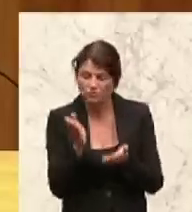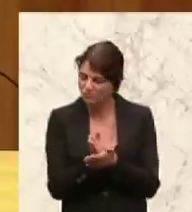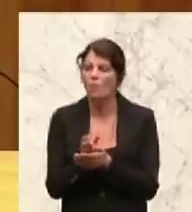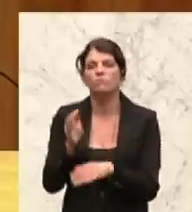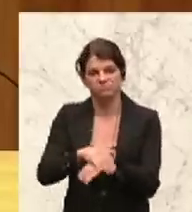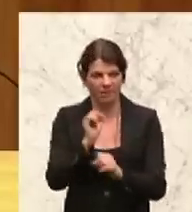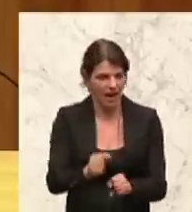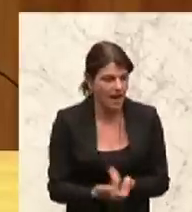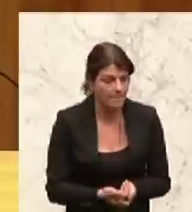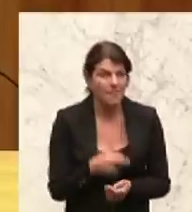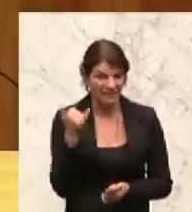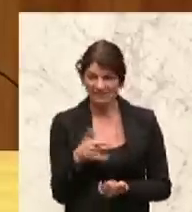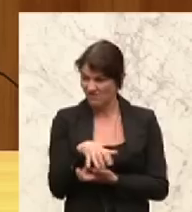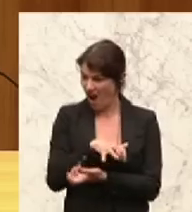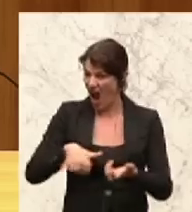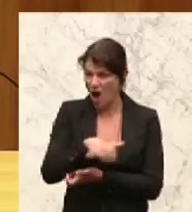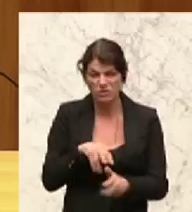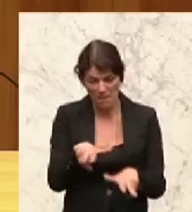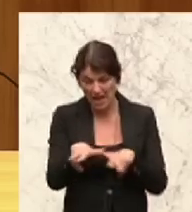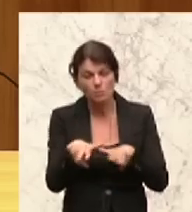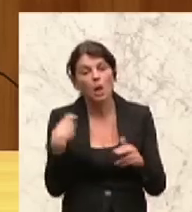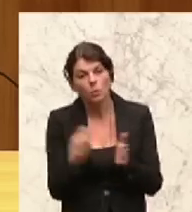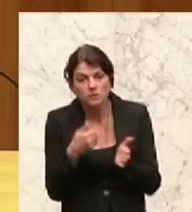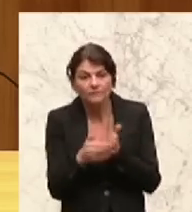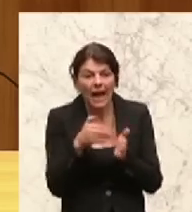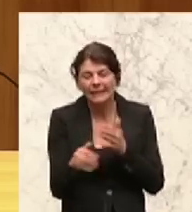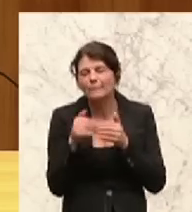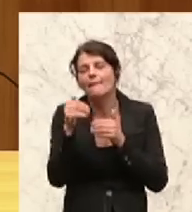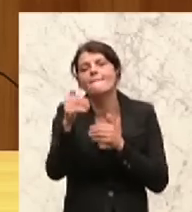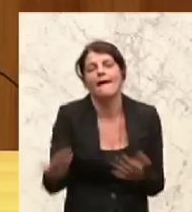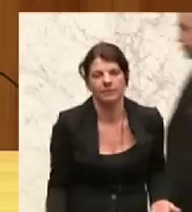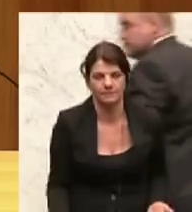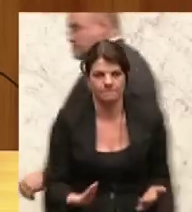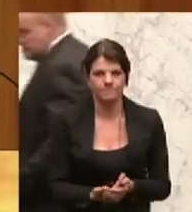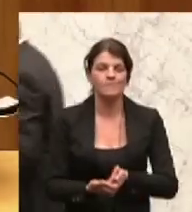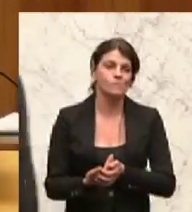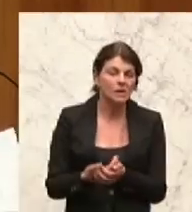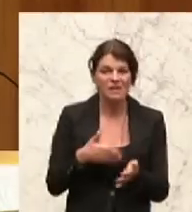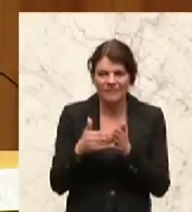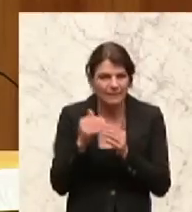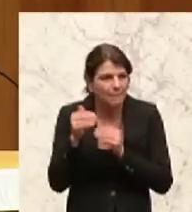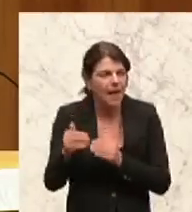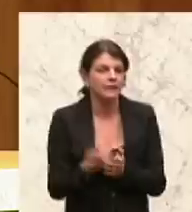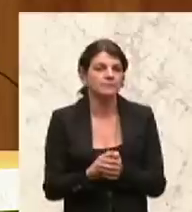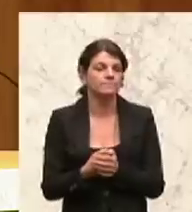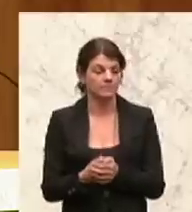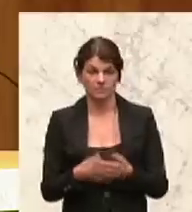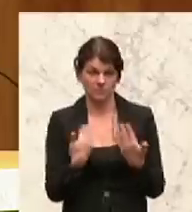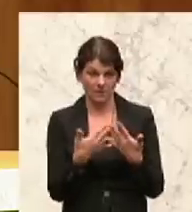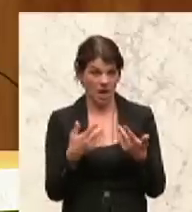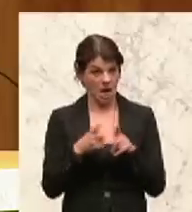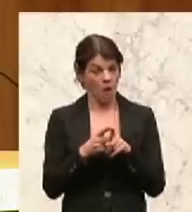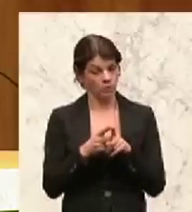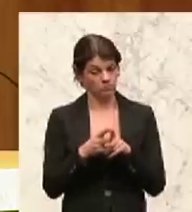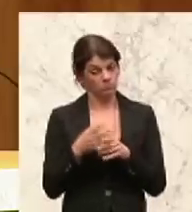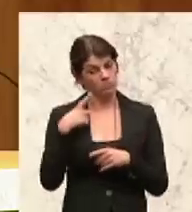Chaosmanagement kostet uns weitere Milliarden. Nun, zu diesen weiteren Milliarden, deshalb ist das auch ein Kern dieser Anfrage,